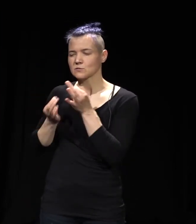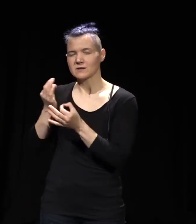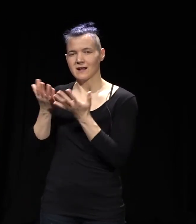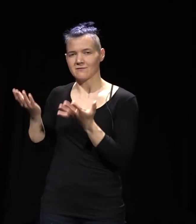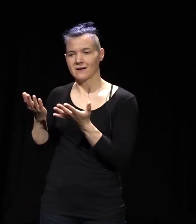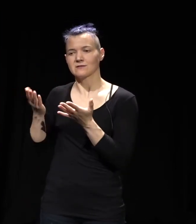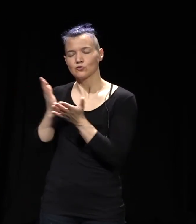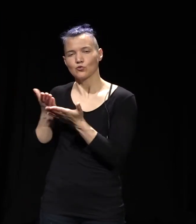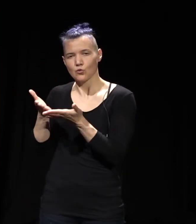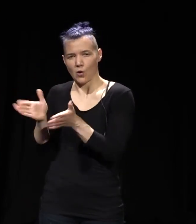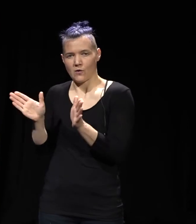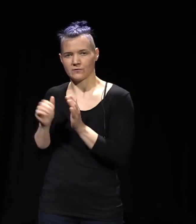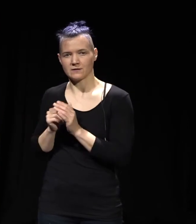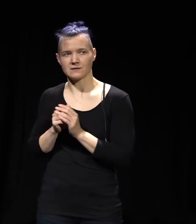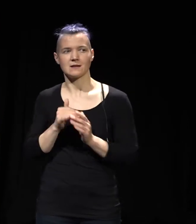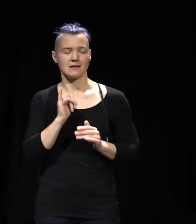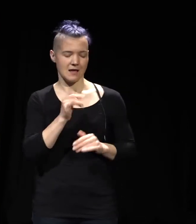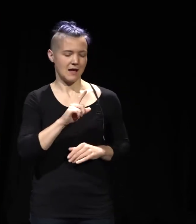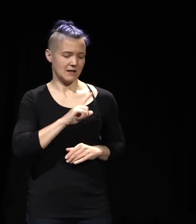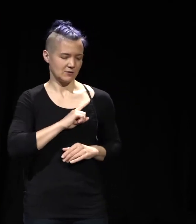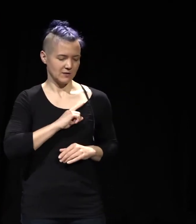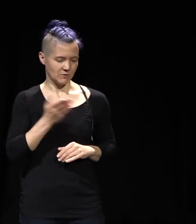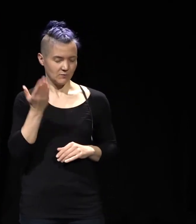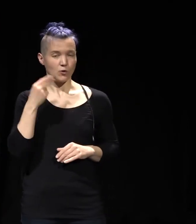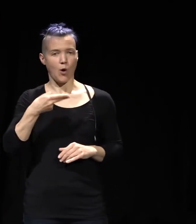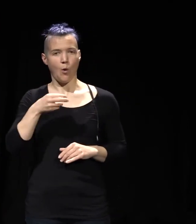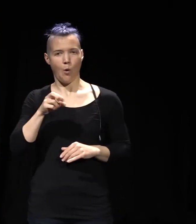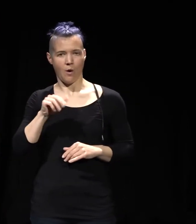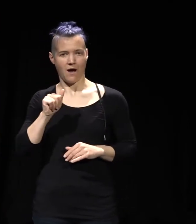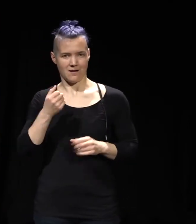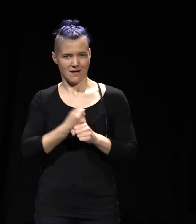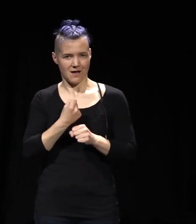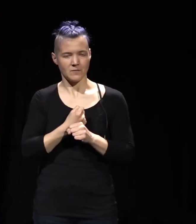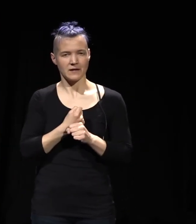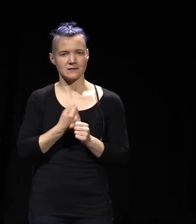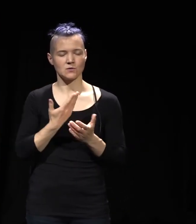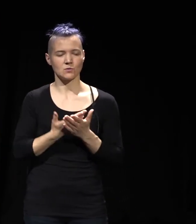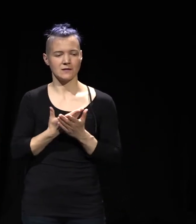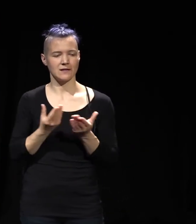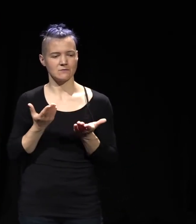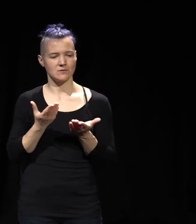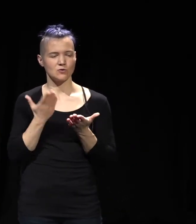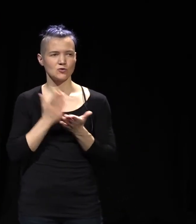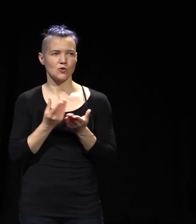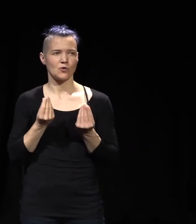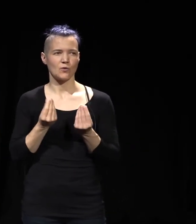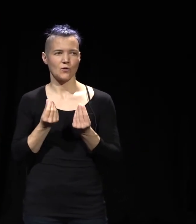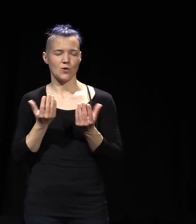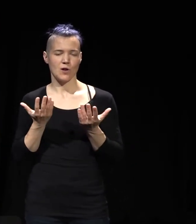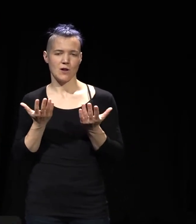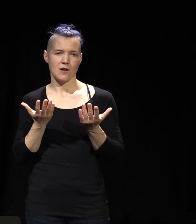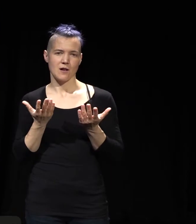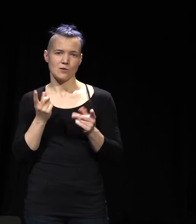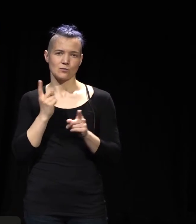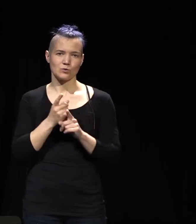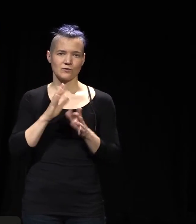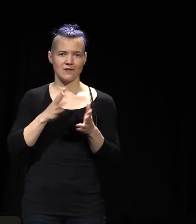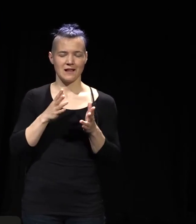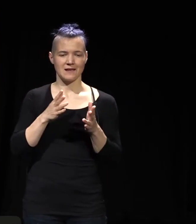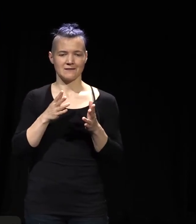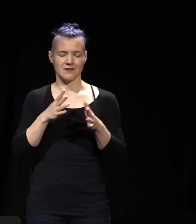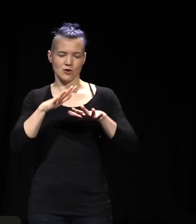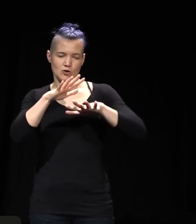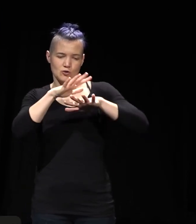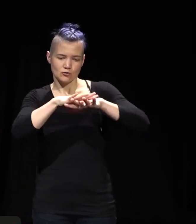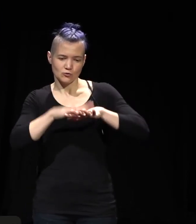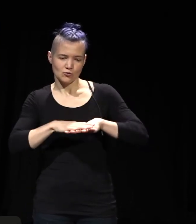meiner Seite, ich komme ja aus dem Hora und hatte irgendwann das Gefühl, vielleicht müssen wir in die bestehenden Strukturen reingehen, um sie von innen